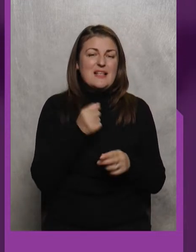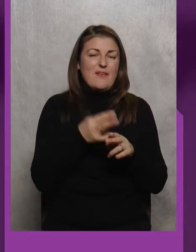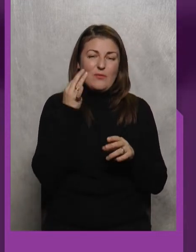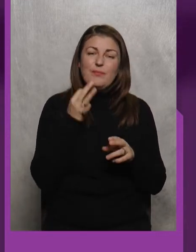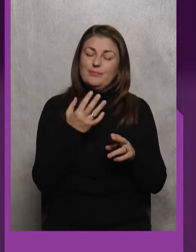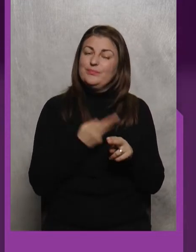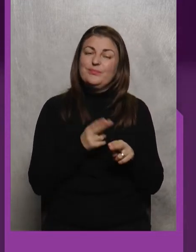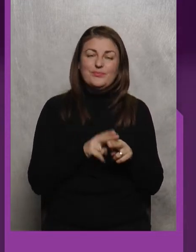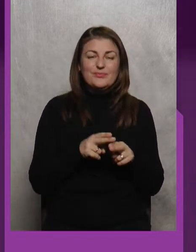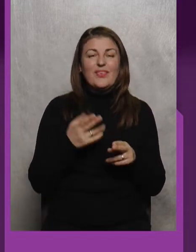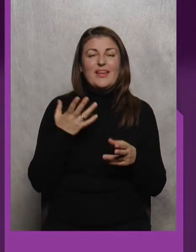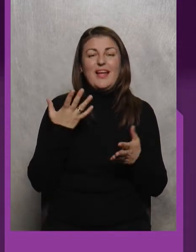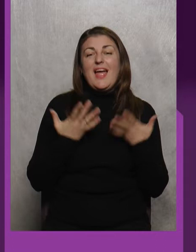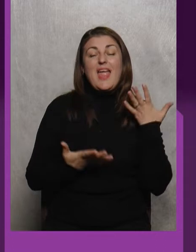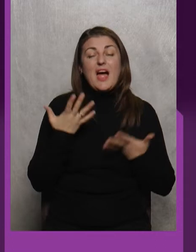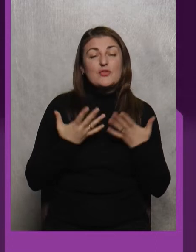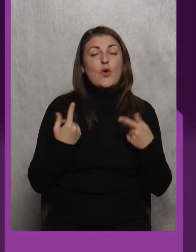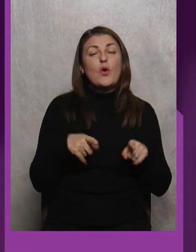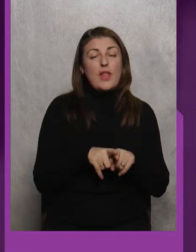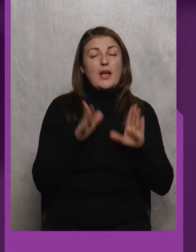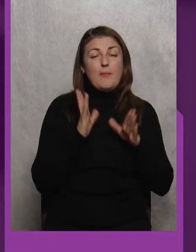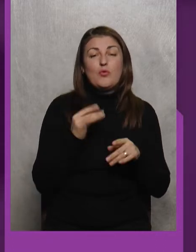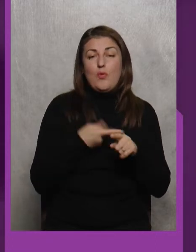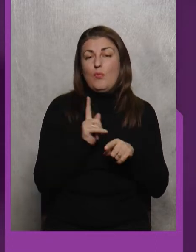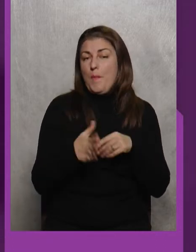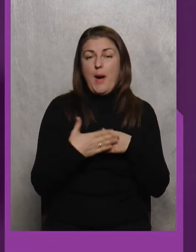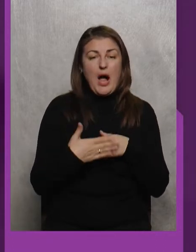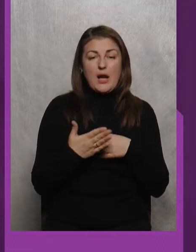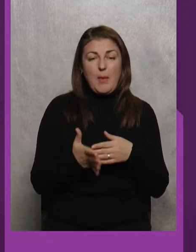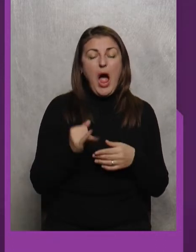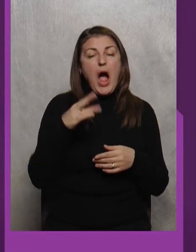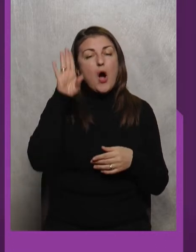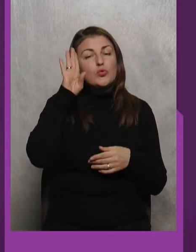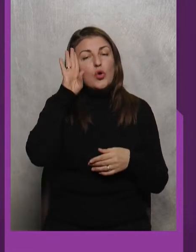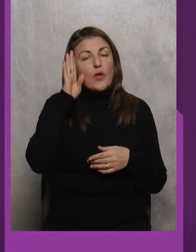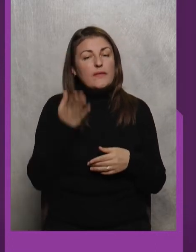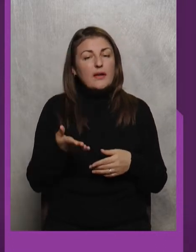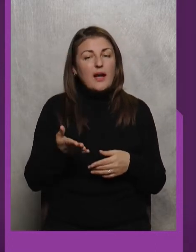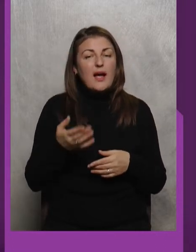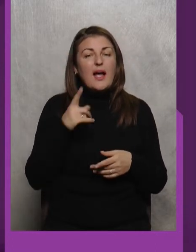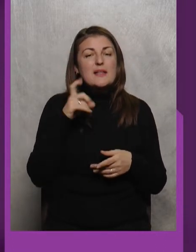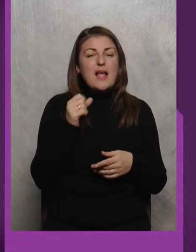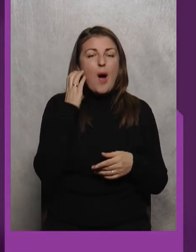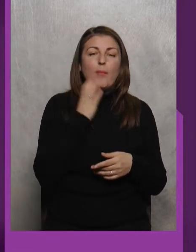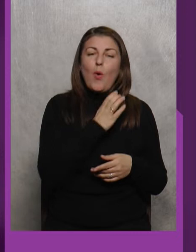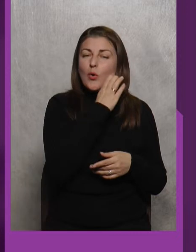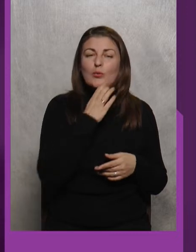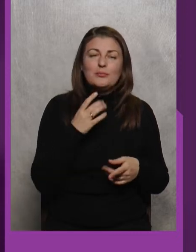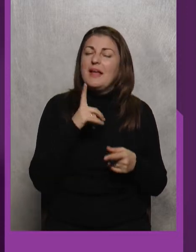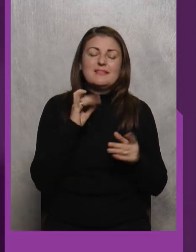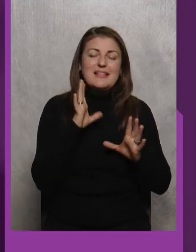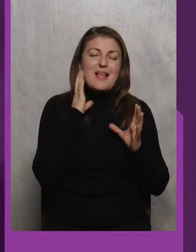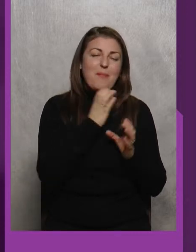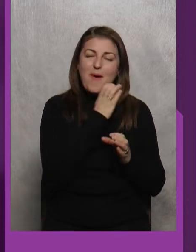Якщо таке буде То буде покарання А у чоловіка за ці За бороду Ні, за